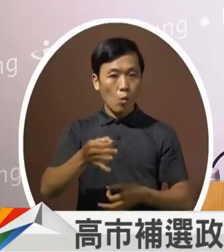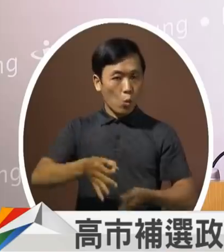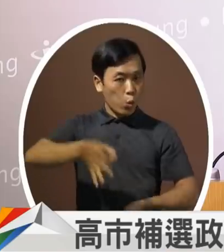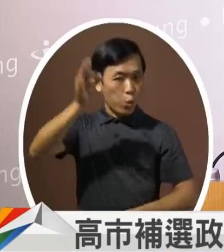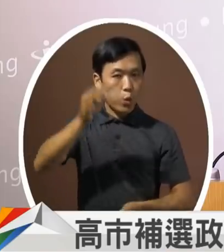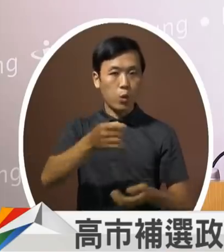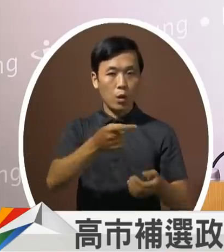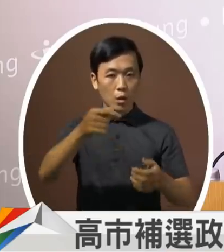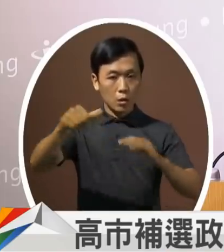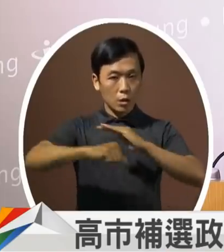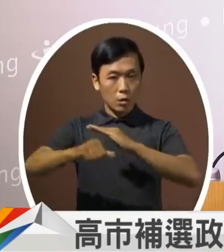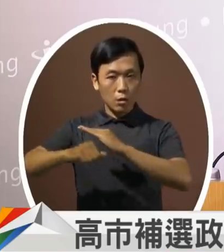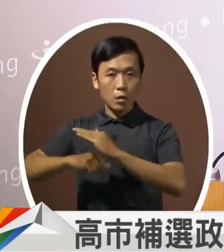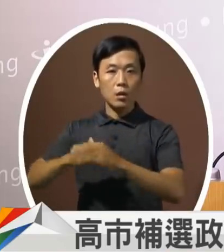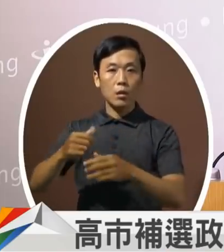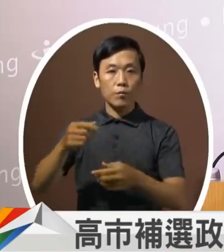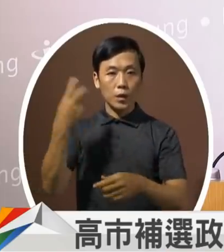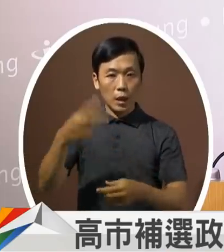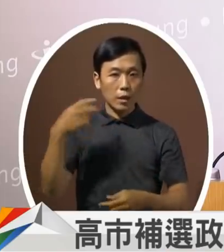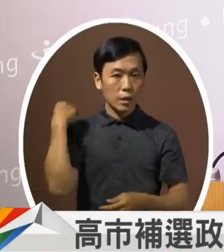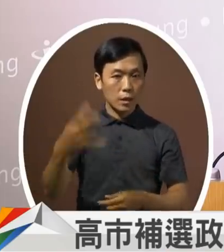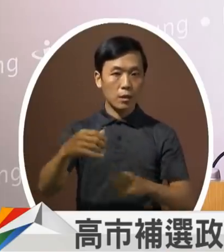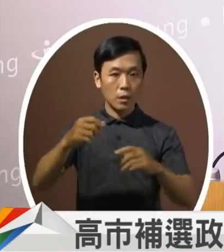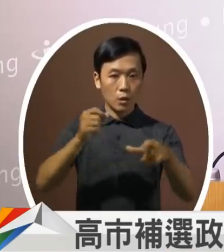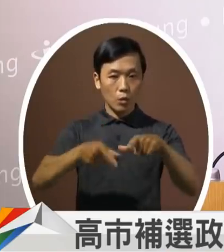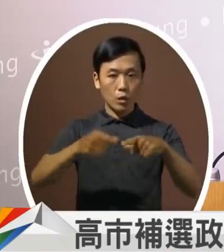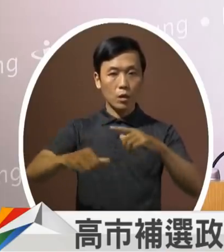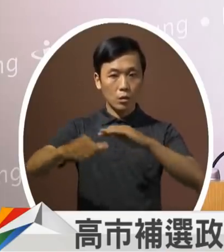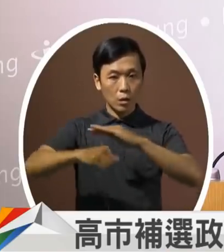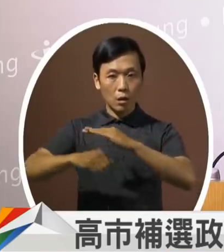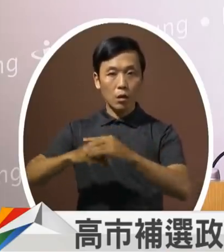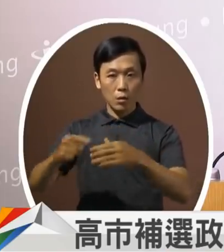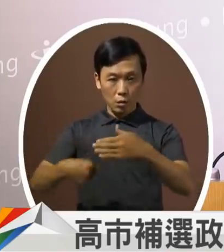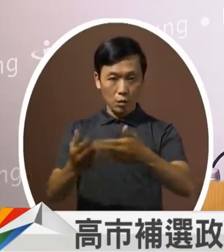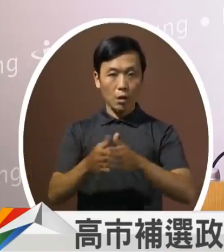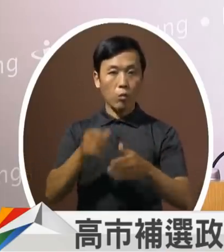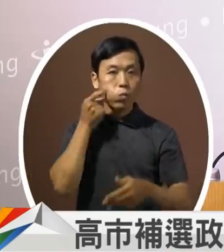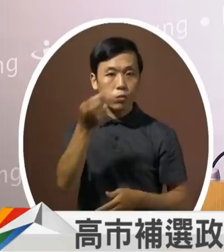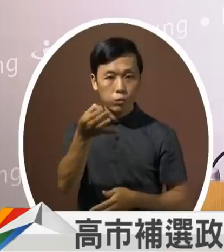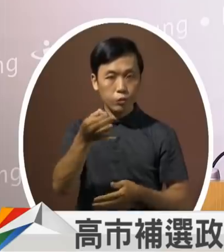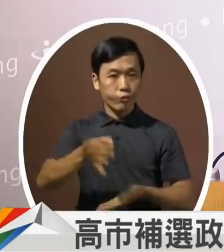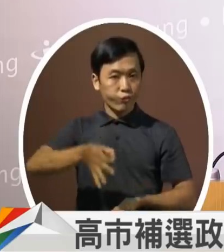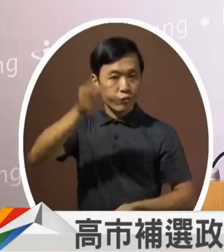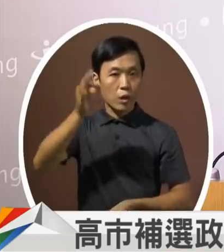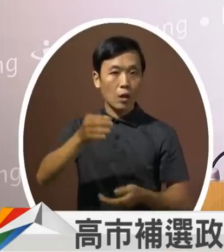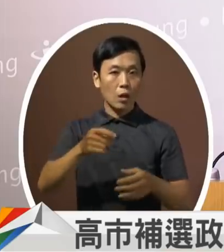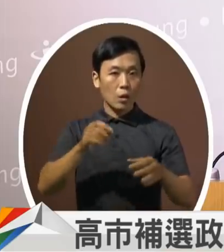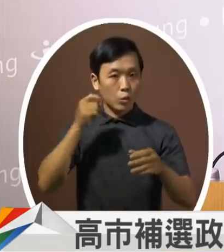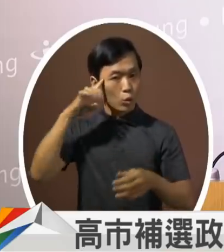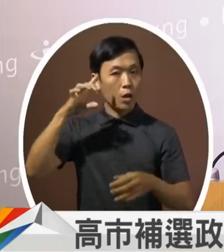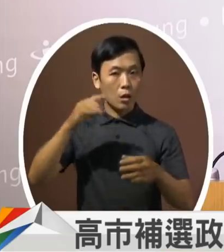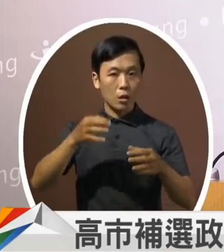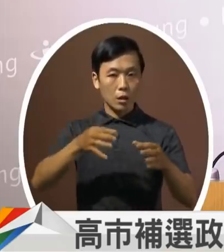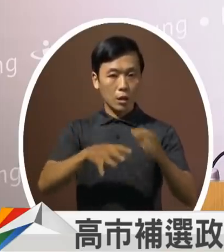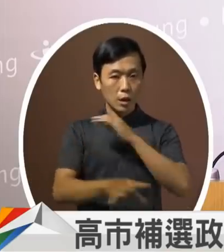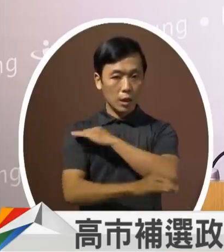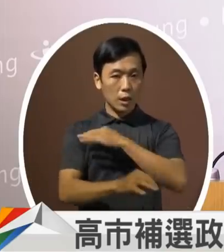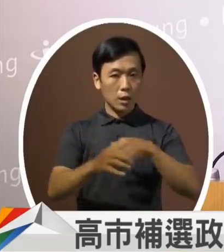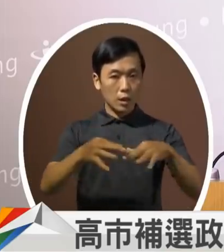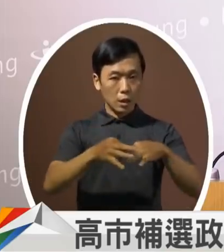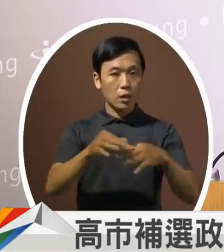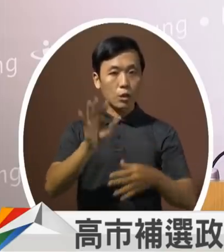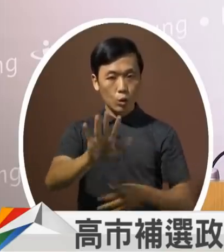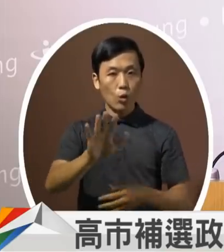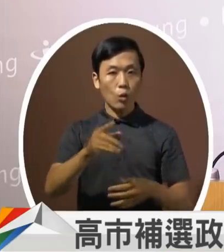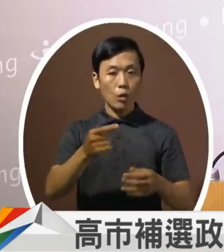引进新的旗舰产业增加就业机会只要有高薪创业有资金这样人潮才能回